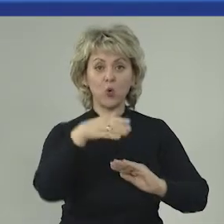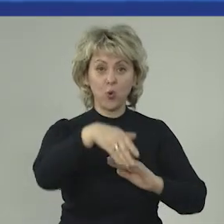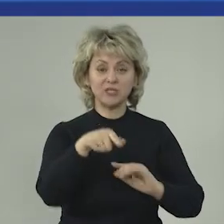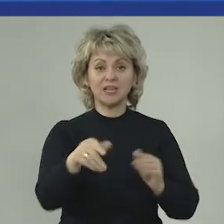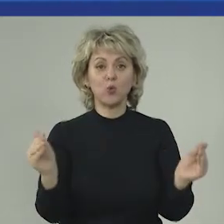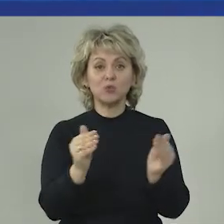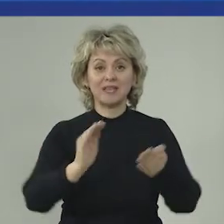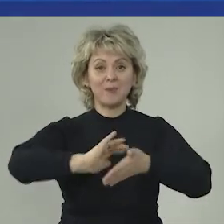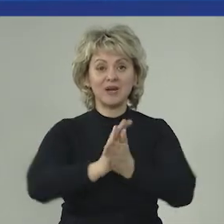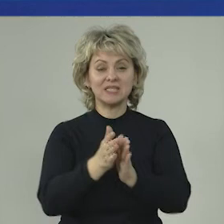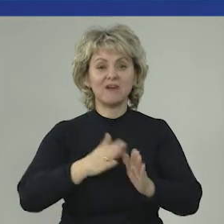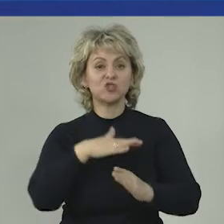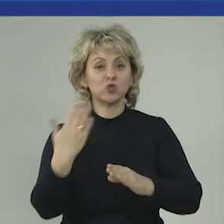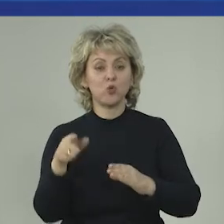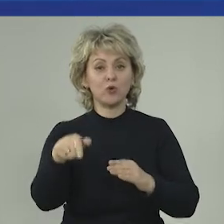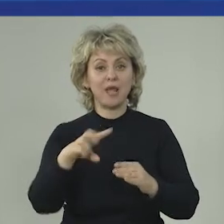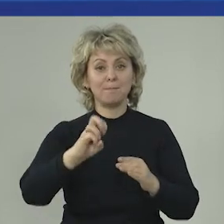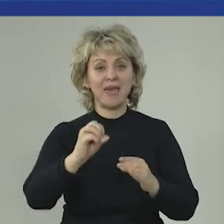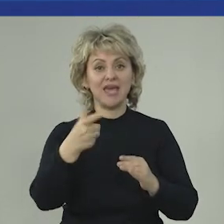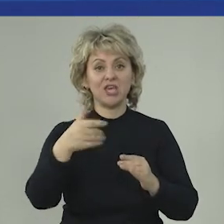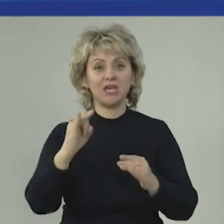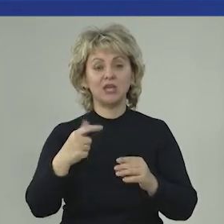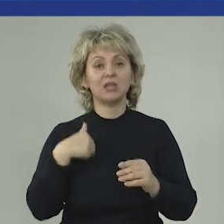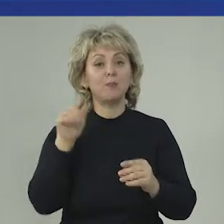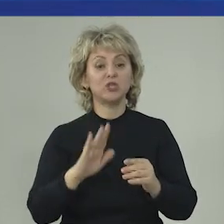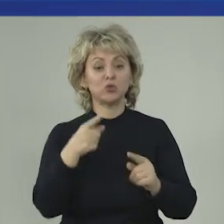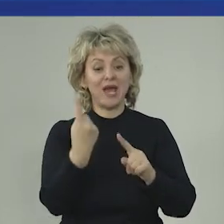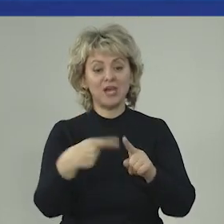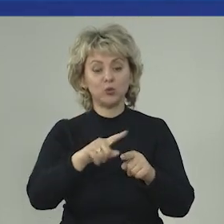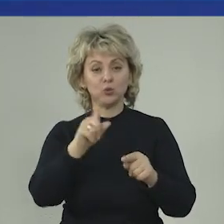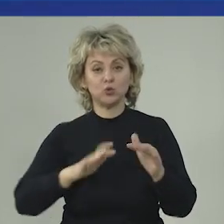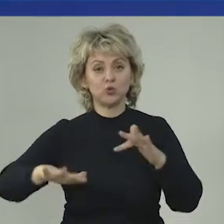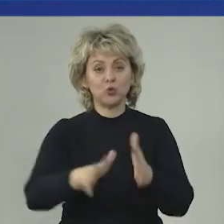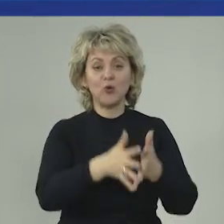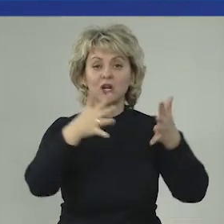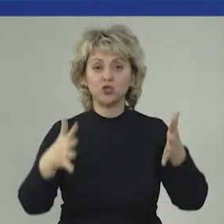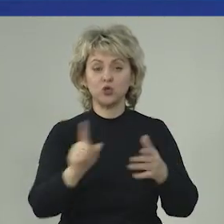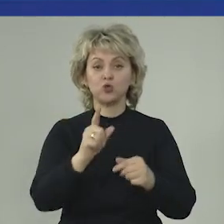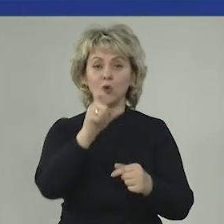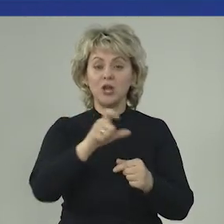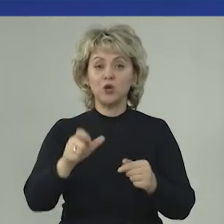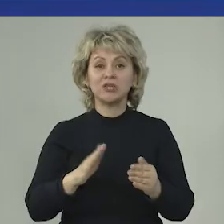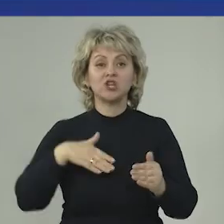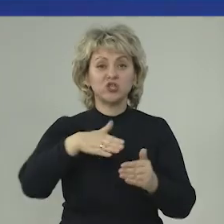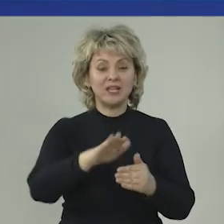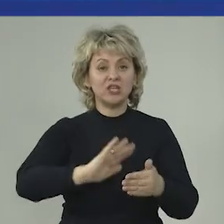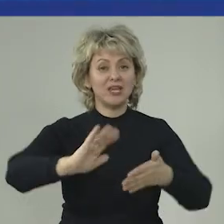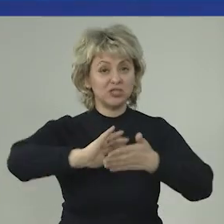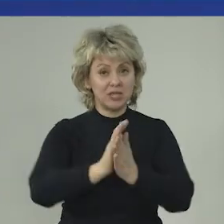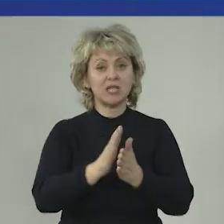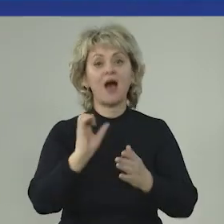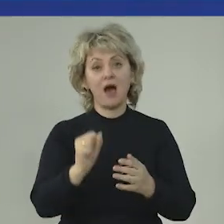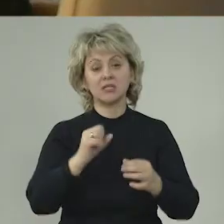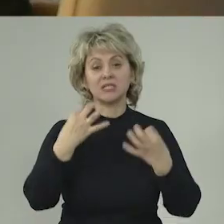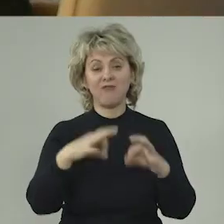пространство в сторону Меги. Нам предстоит эту зону расширять, чтобы люди шли, говорят, ни плечом, плечом, достаточно